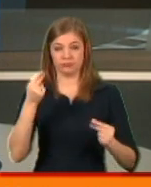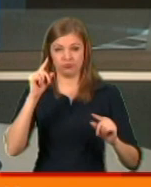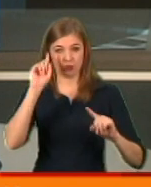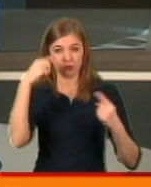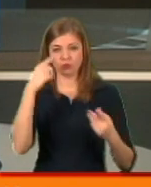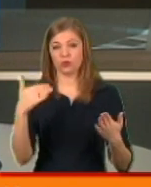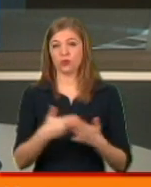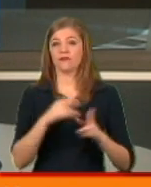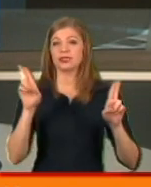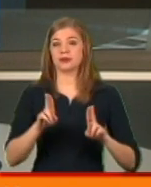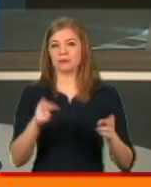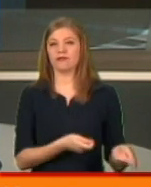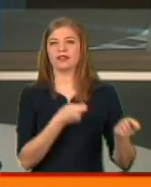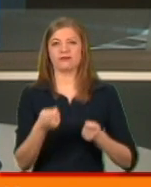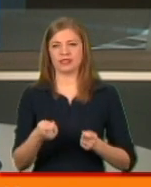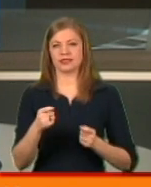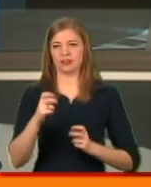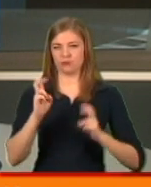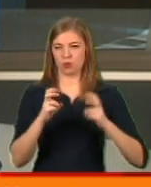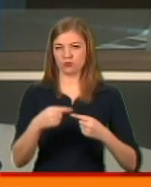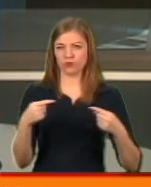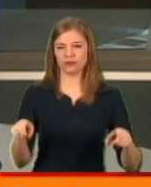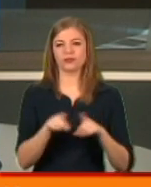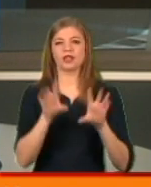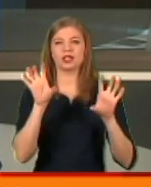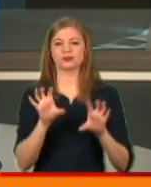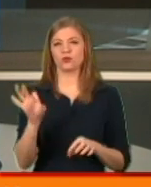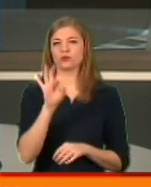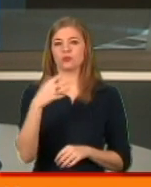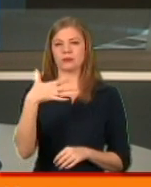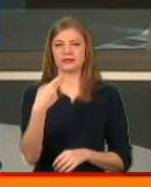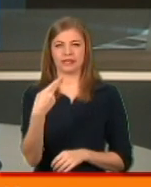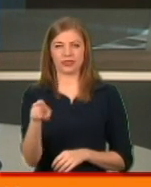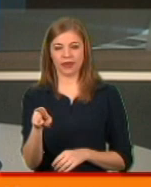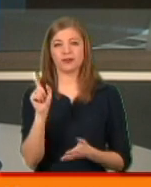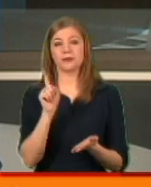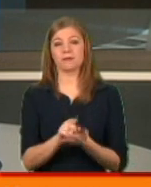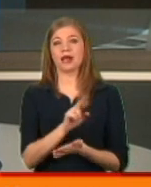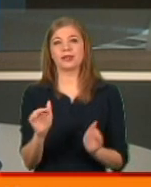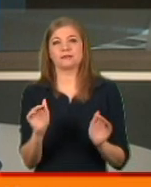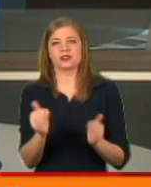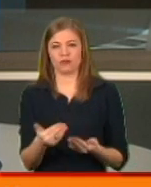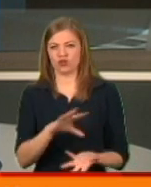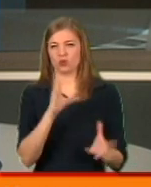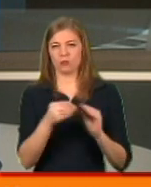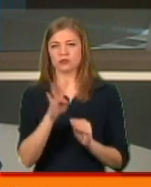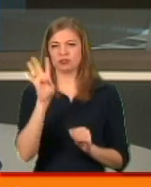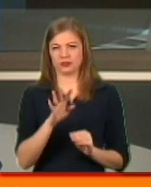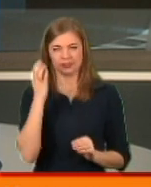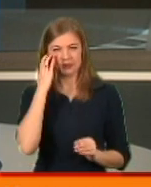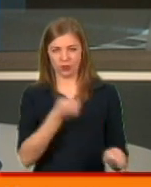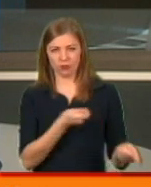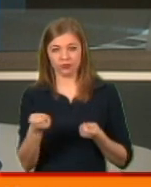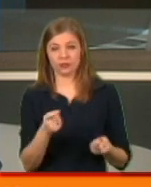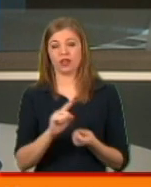Нові митні правила ввезення промислових товарів, так званий закон про 50 євро, мали би би зменшити обсяги сірого імпорту,